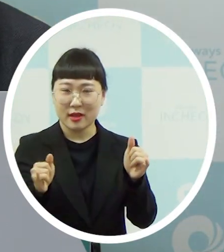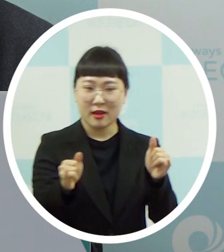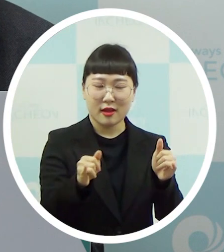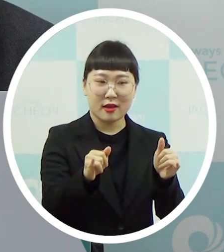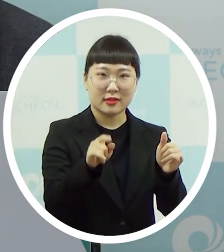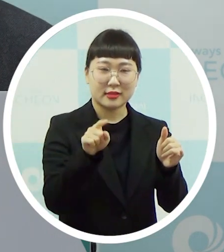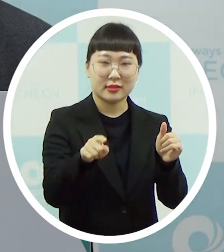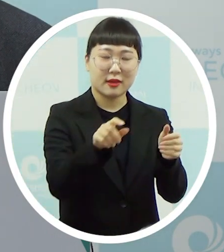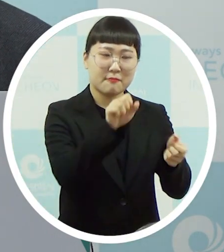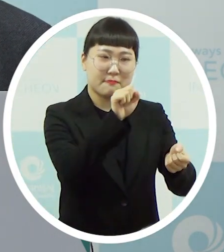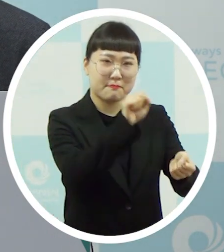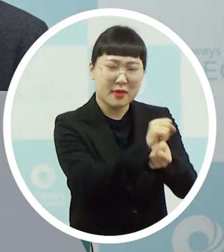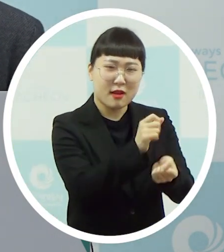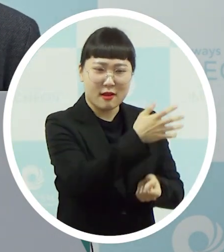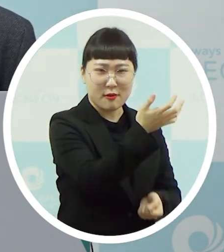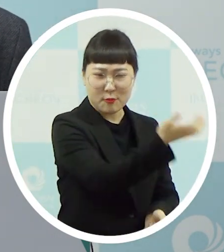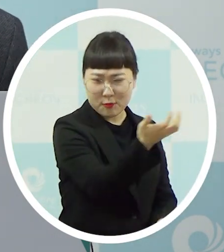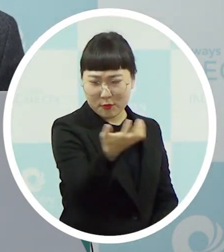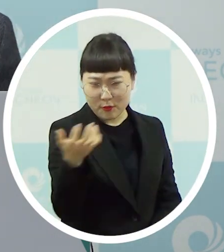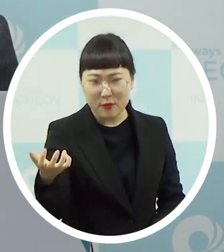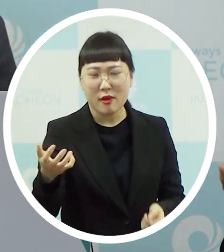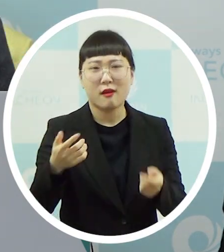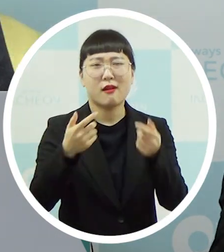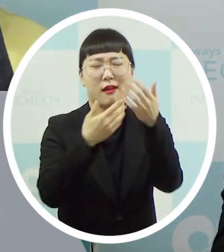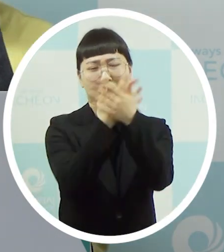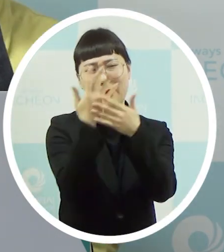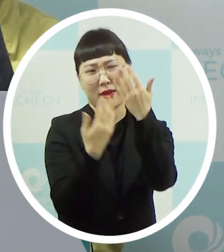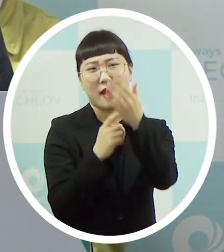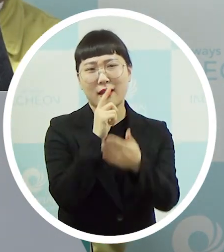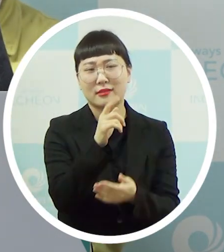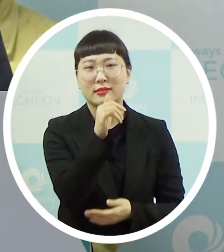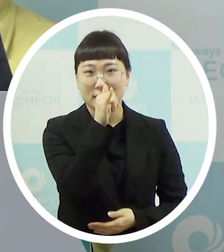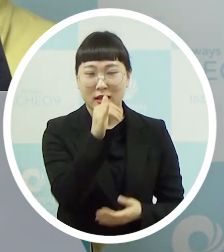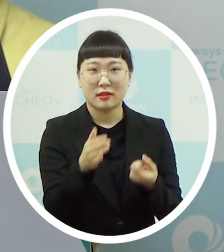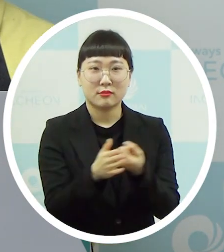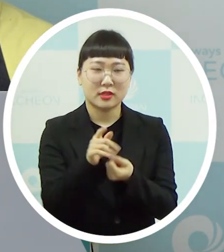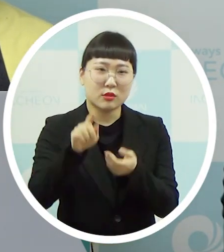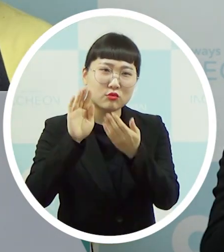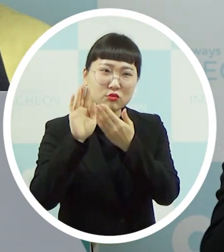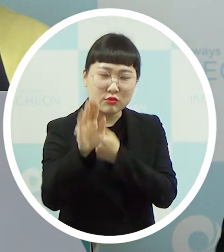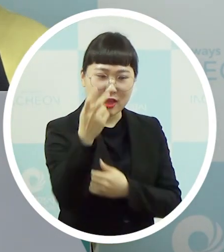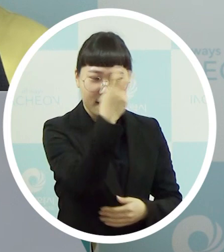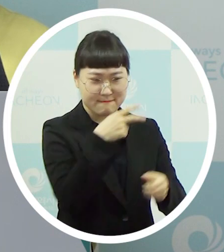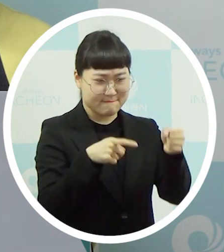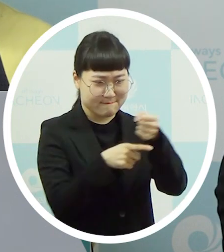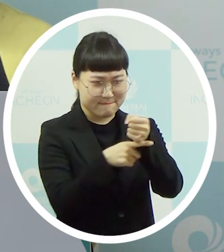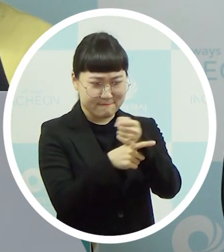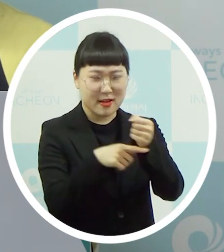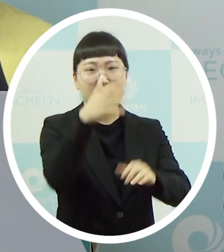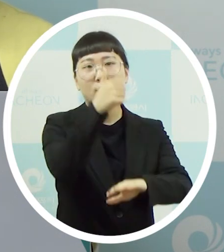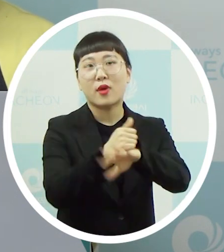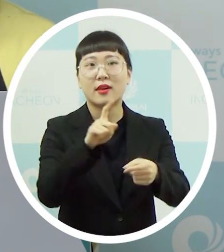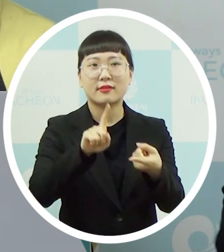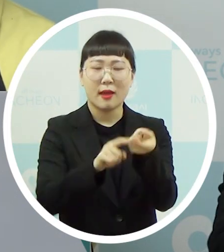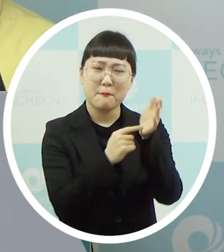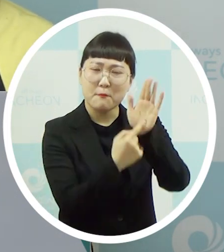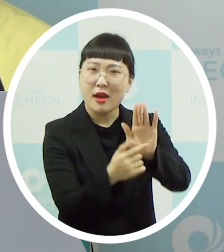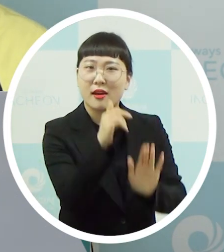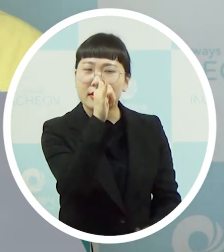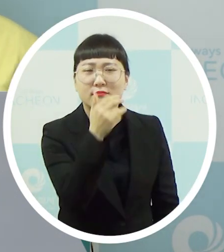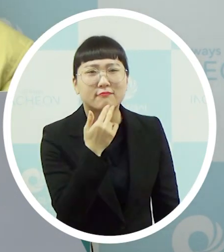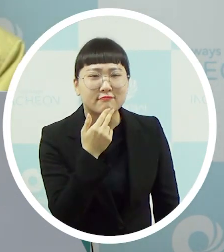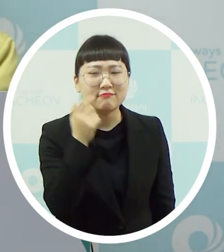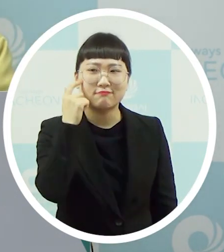불분명하다고 질본에서도 특기사례라고 얘기를 했는데 그 추후에 역학조사 과정에서 밝혀진 부분이 있는지